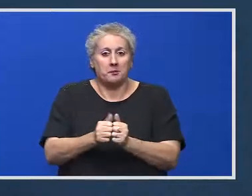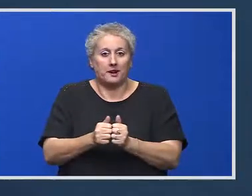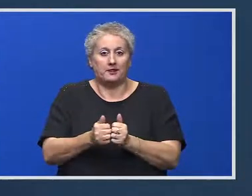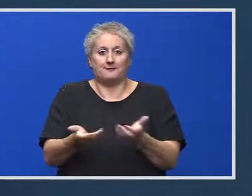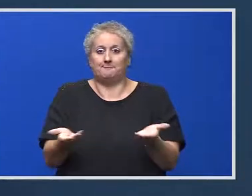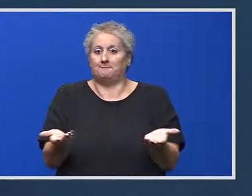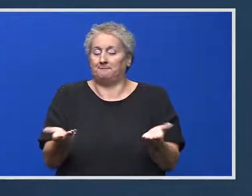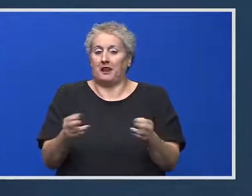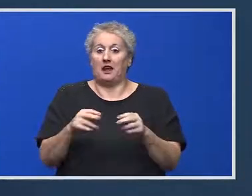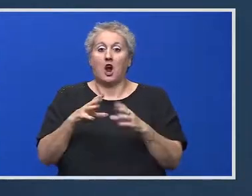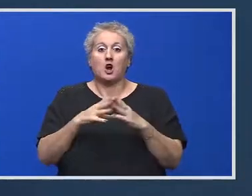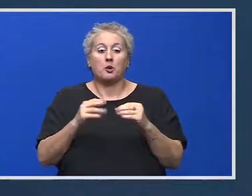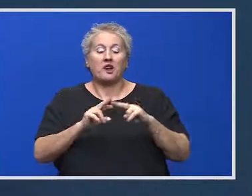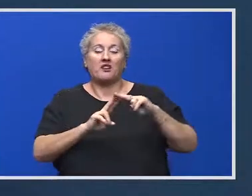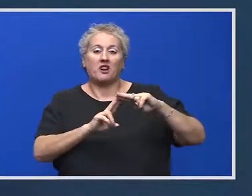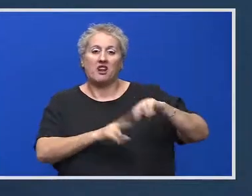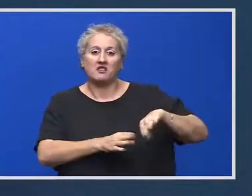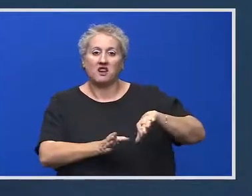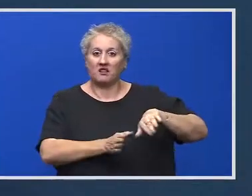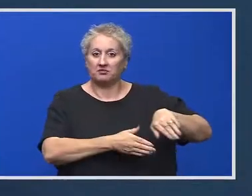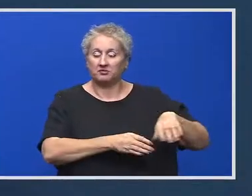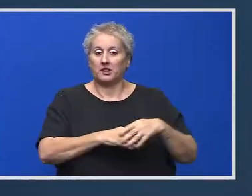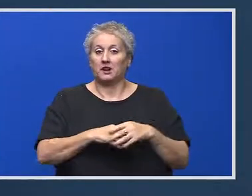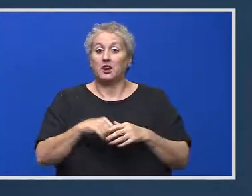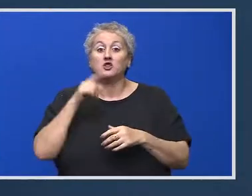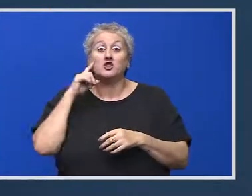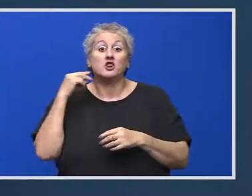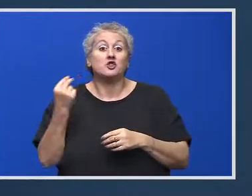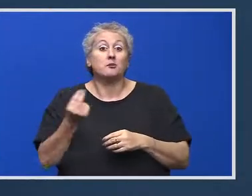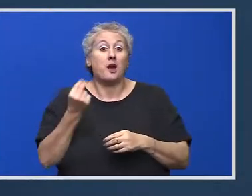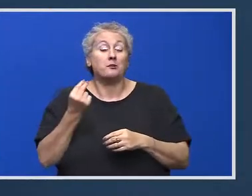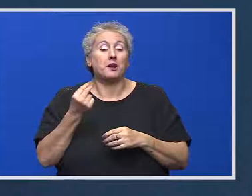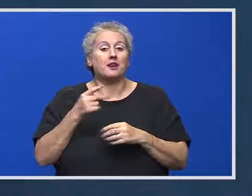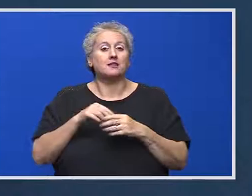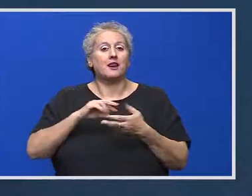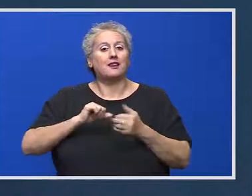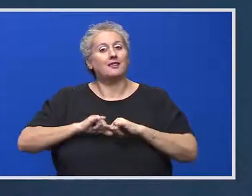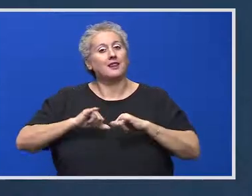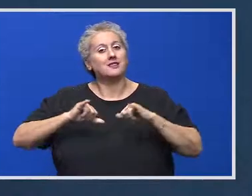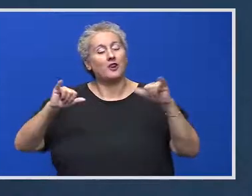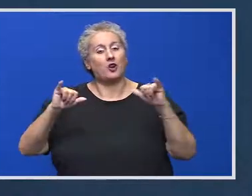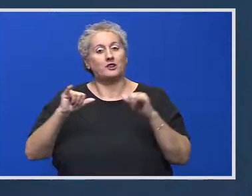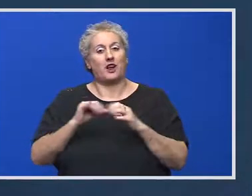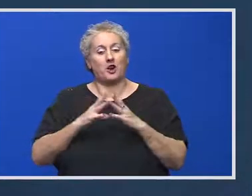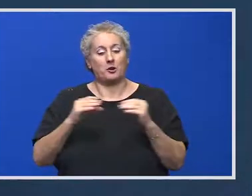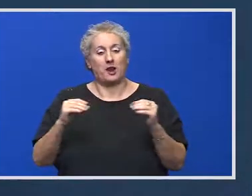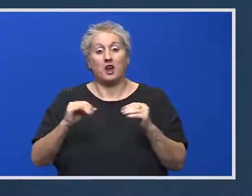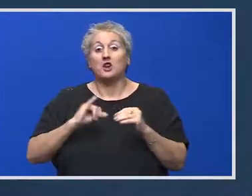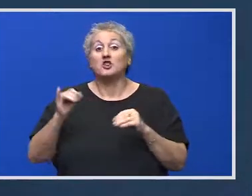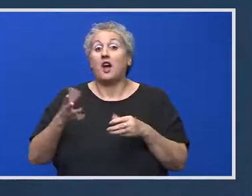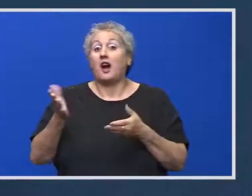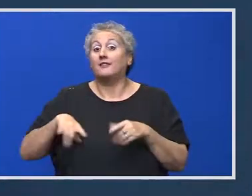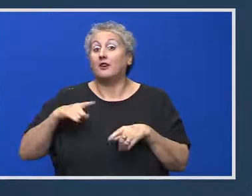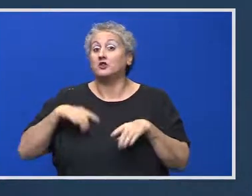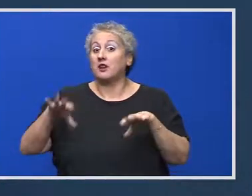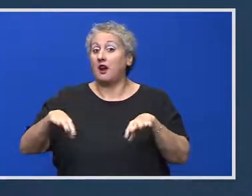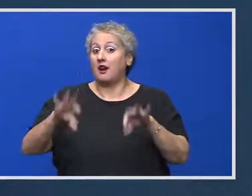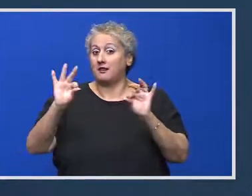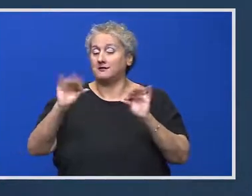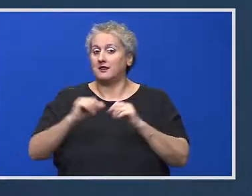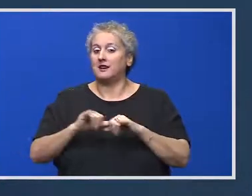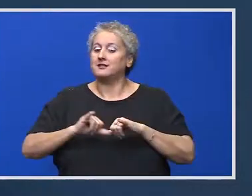fost lăsată în urmă. Și cine știe ce mai bine cum se dezvolte România decât cei care au fost aleși să dezvolte România.